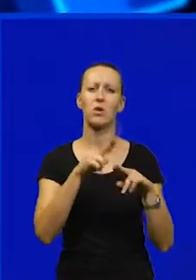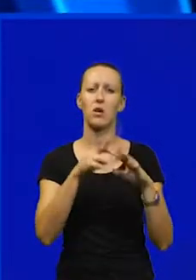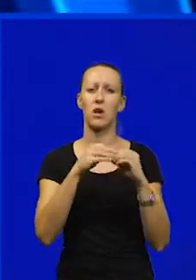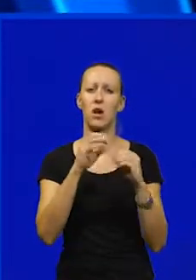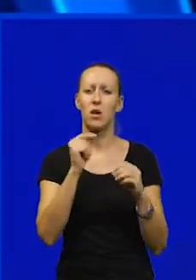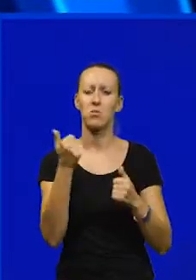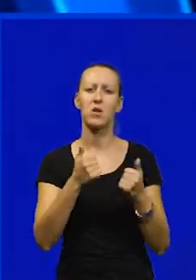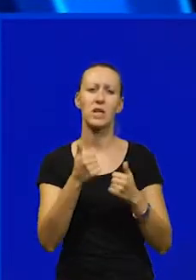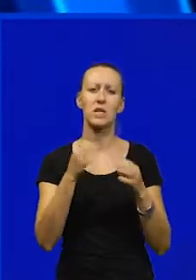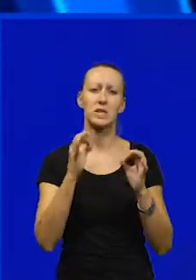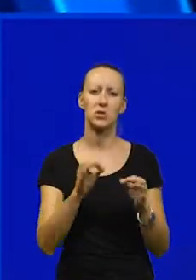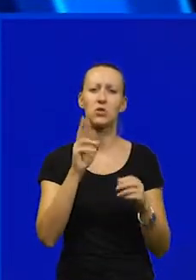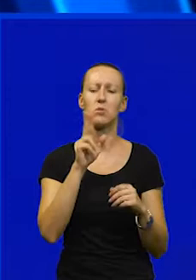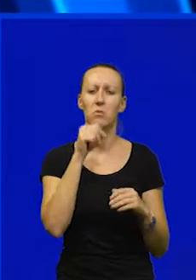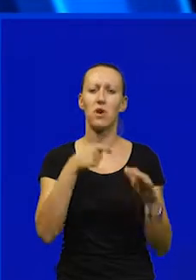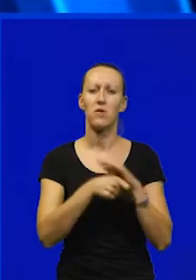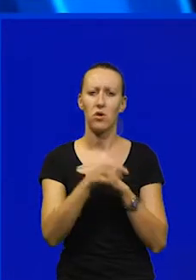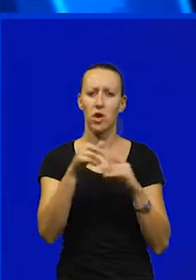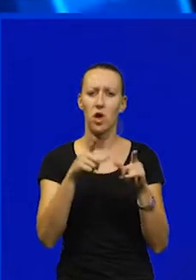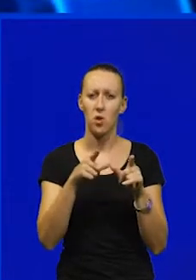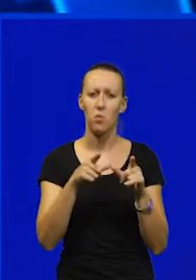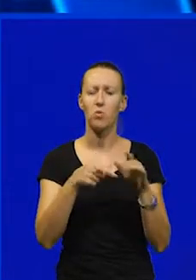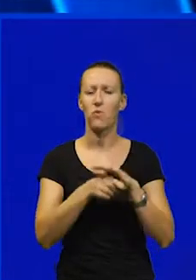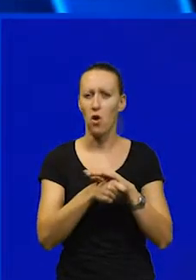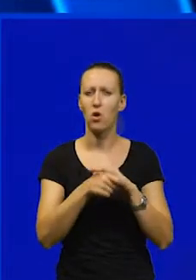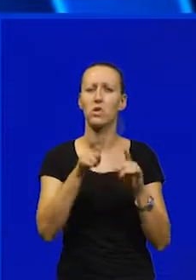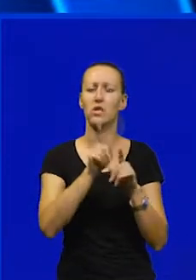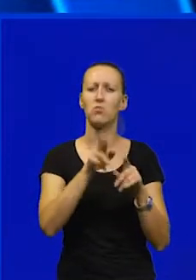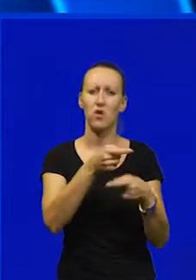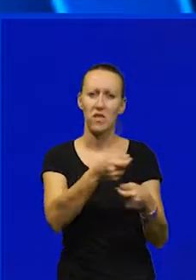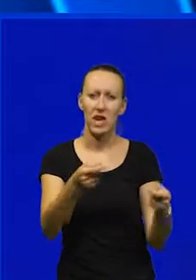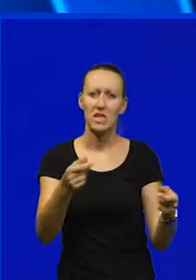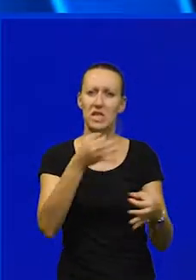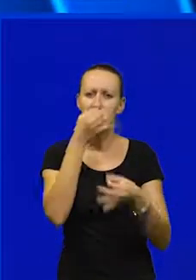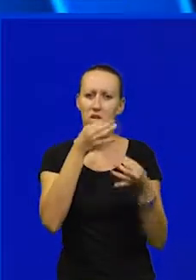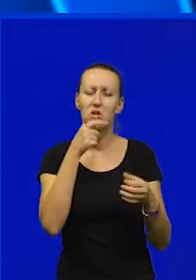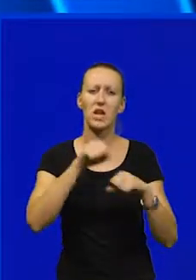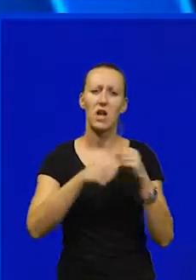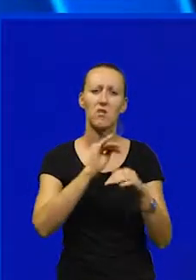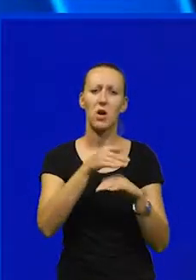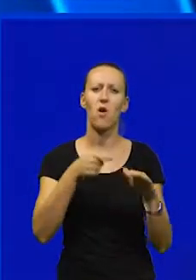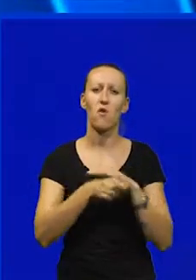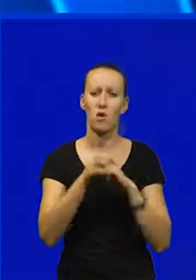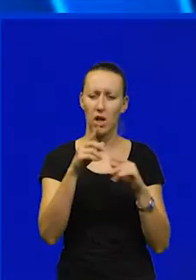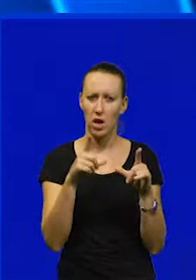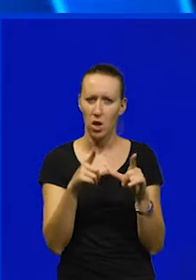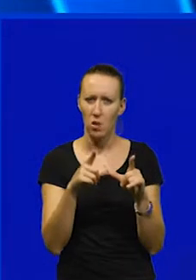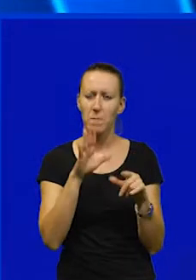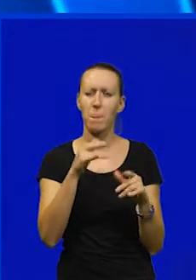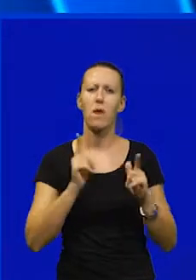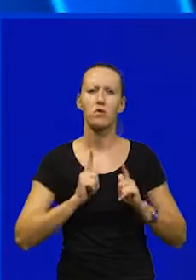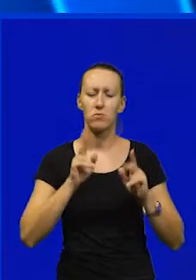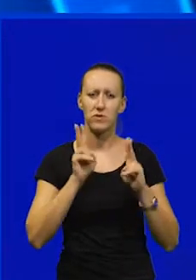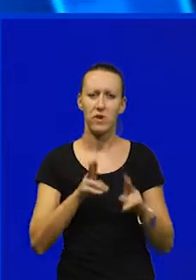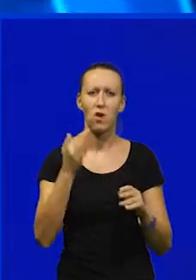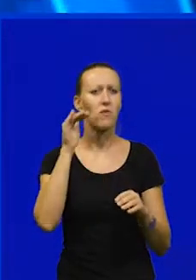i sigurno imamo i fondov Evropsku unije, tu sigurno možemo financirati istraživanje i razvoj preko fondov Evropsku unije, tako da očekujemo